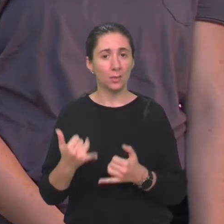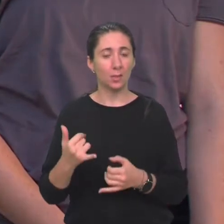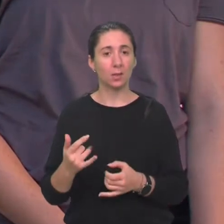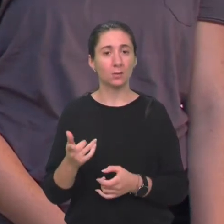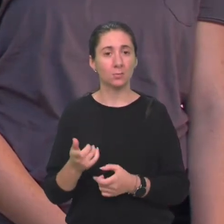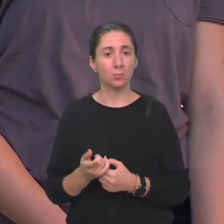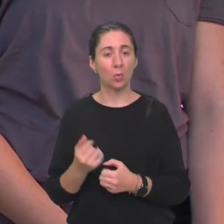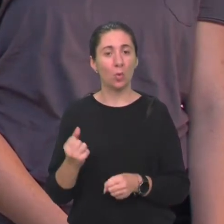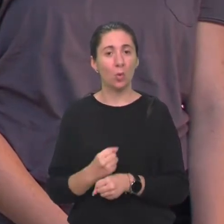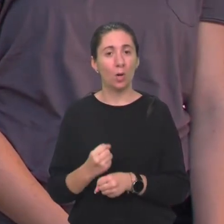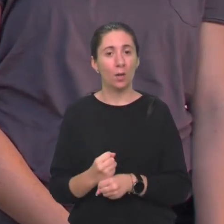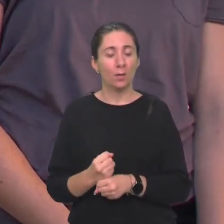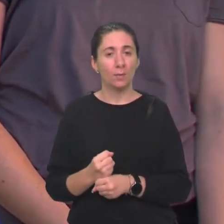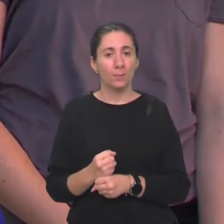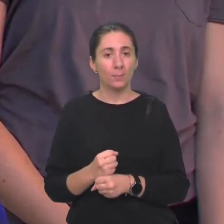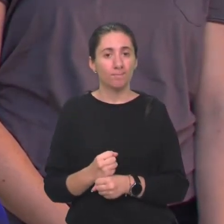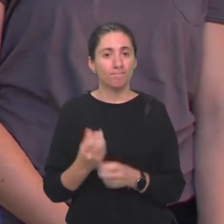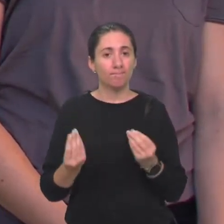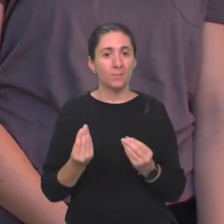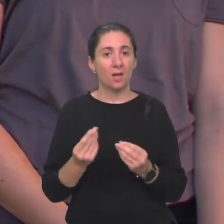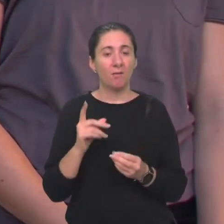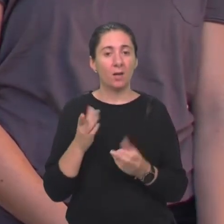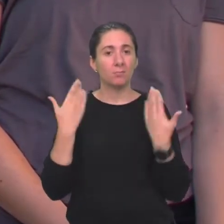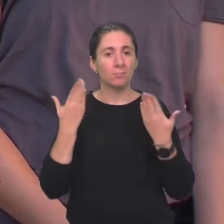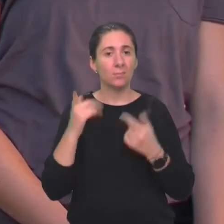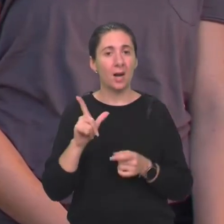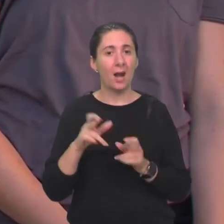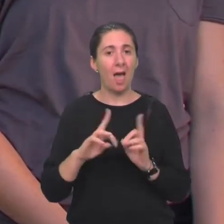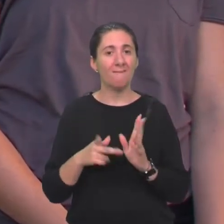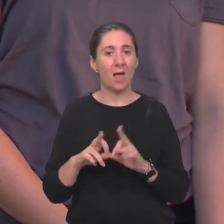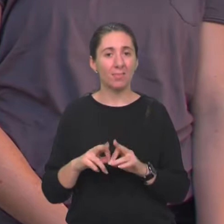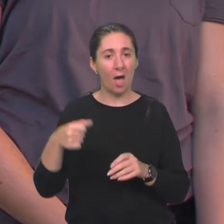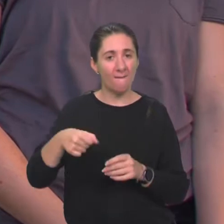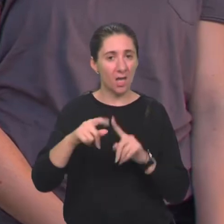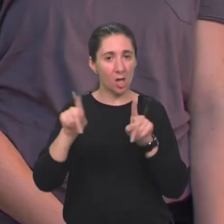sad radimo neke sa lavandom. Vrećice.